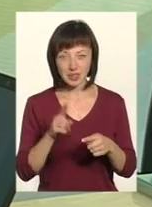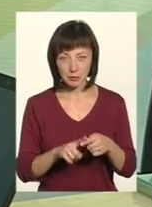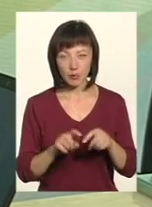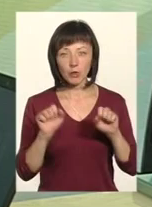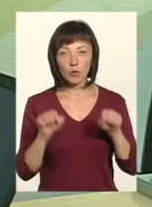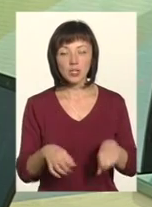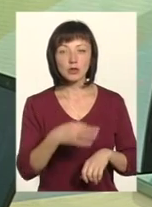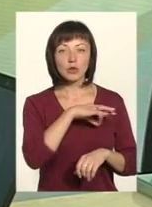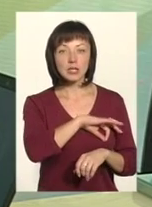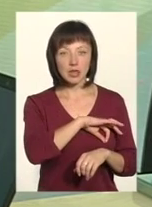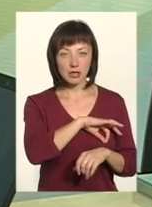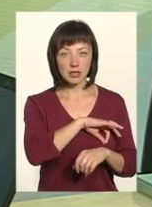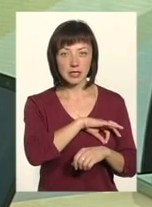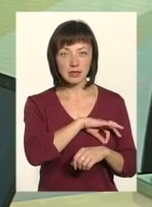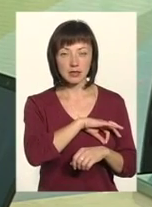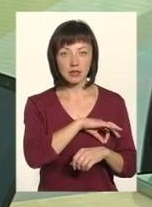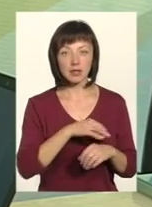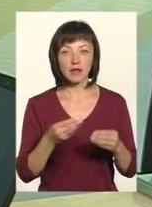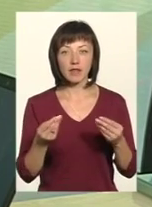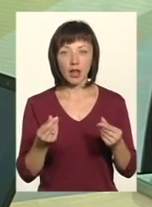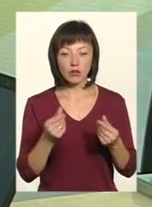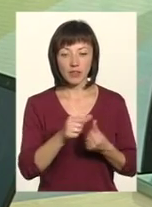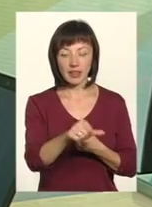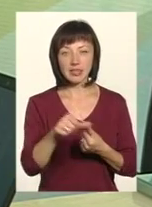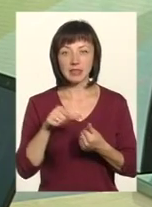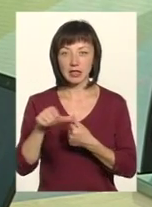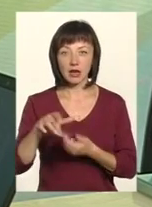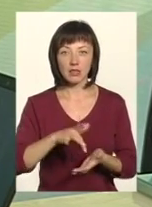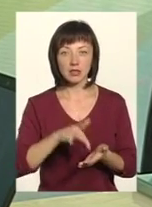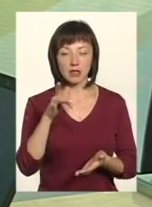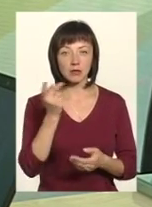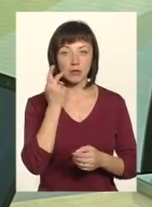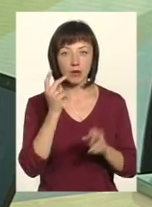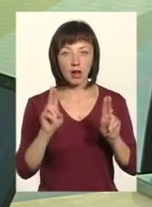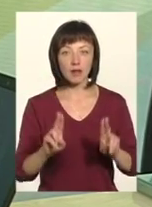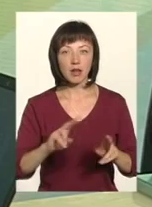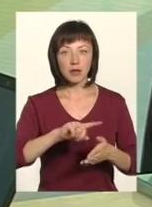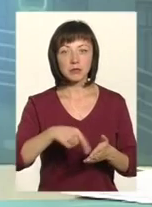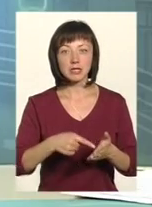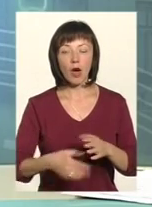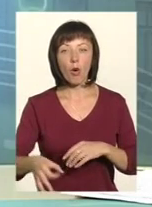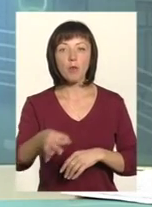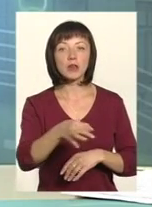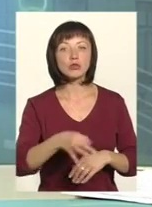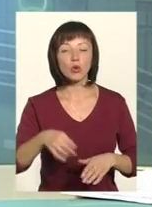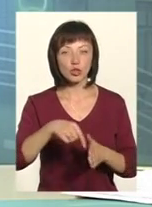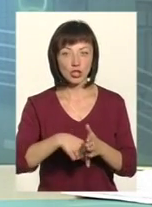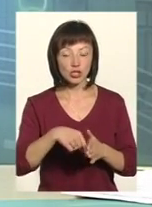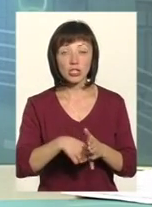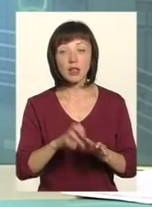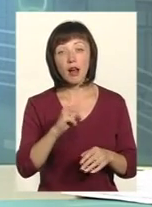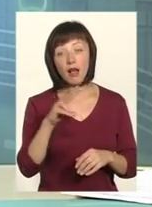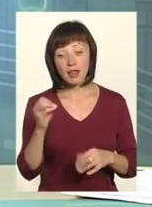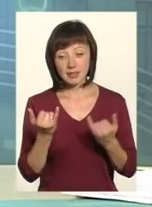могли скористатися фінансовою децентралізацією, як правило, міста обласного підпорядкування. Але ті